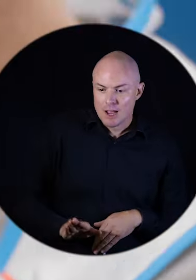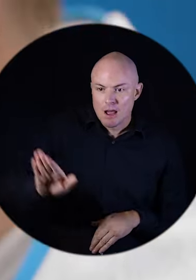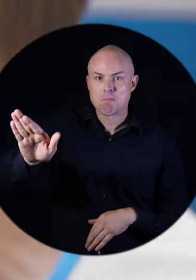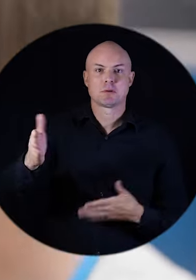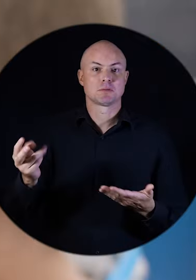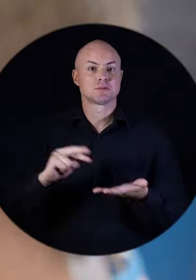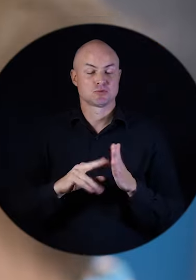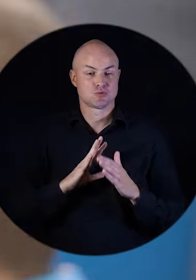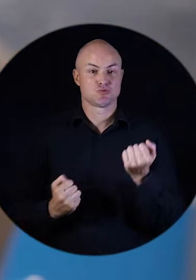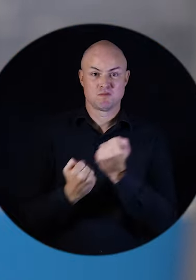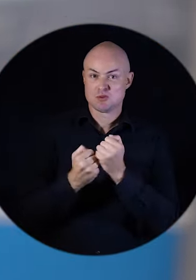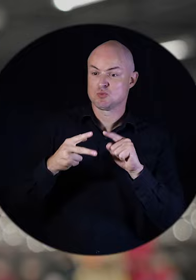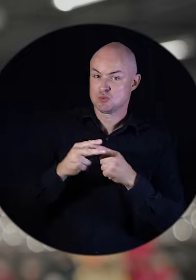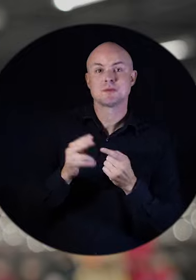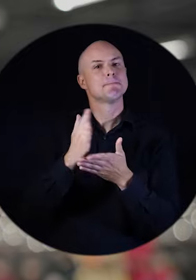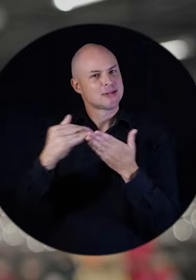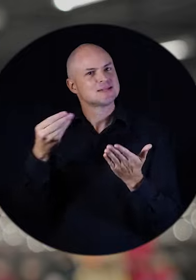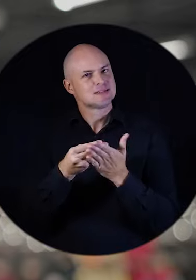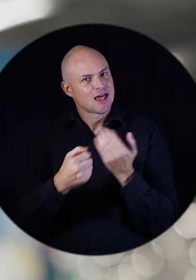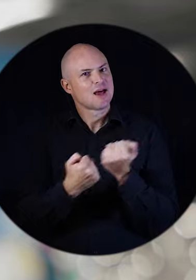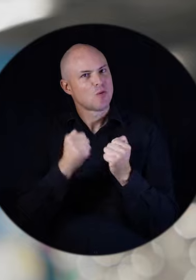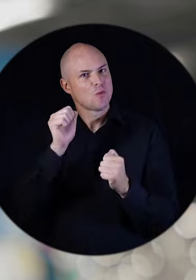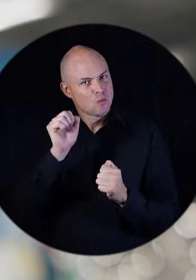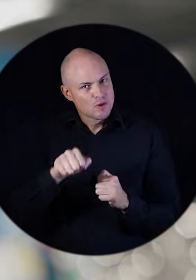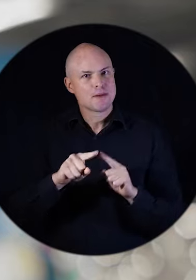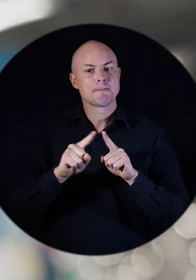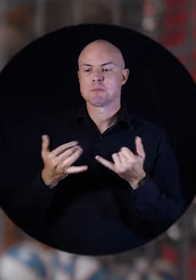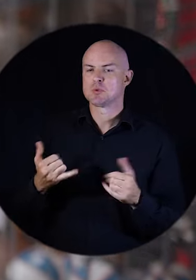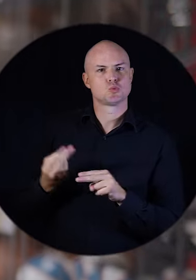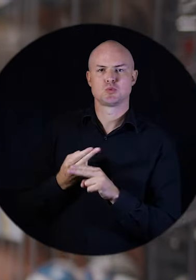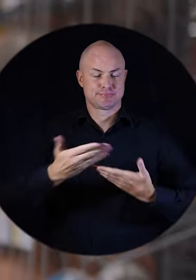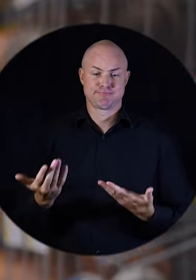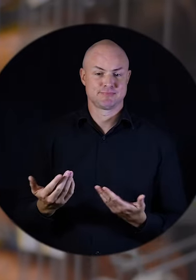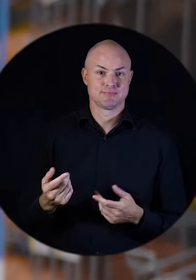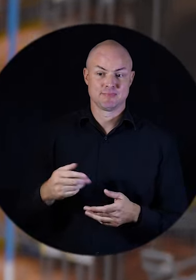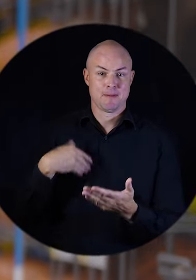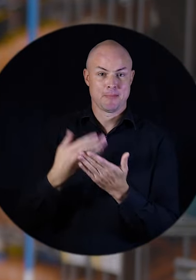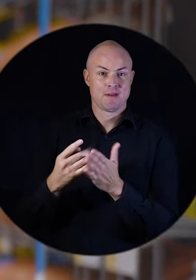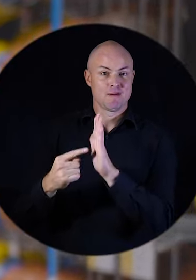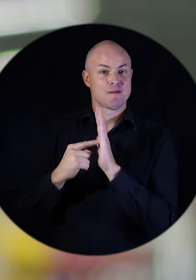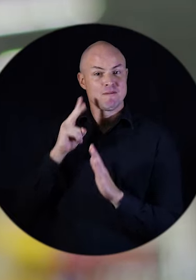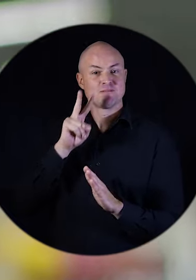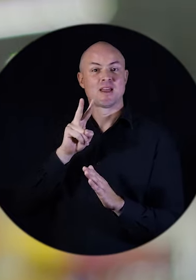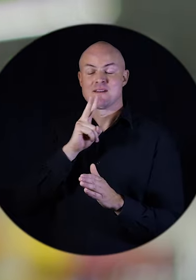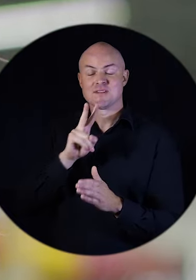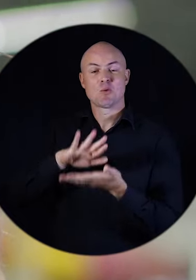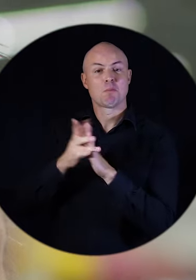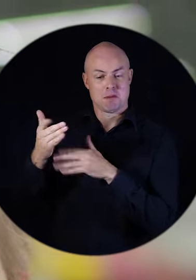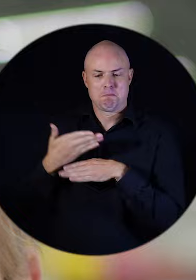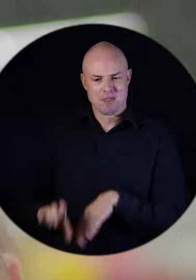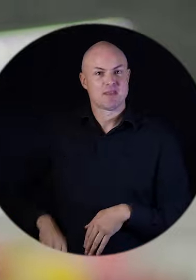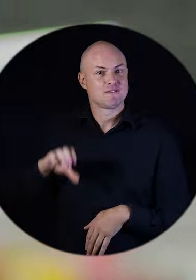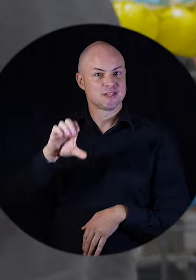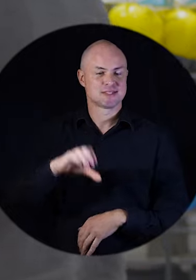des subventions, il y a des outils. Il y une partie salariale. Comme aujourd'hui, on ne l'utilise plus. Ça montre qu'il une compagnie qui est prête à